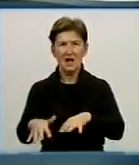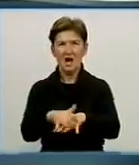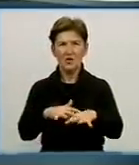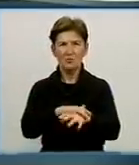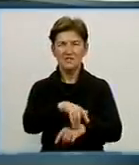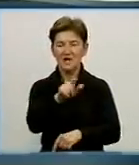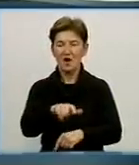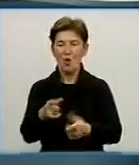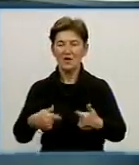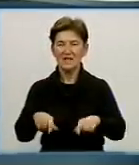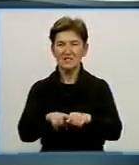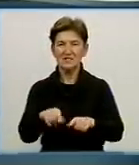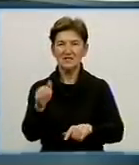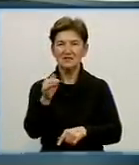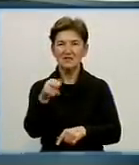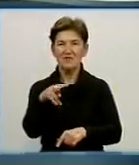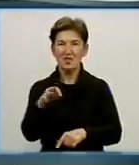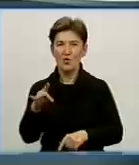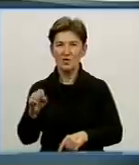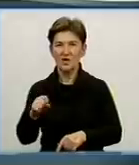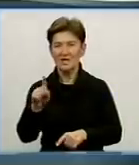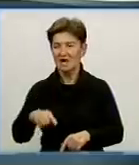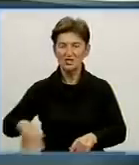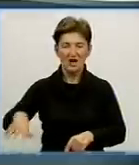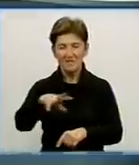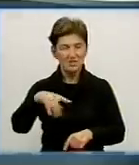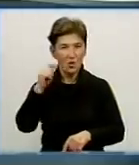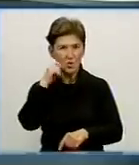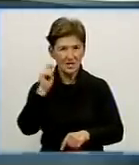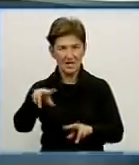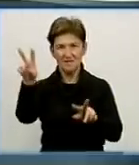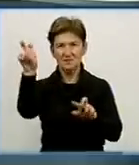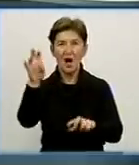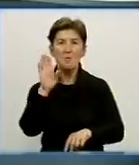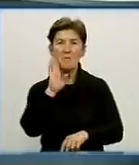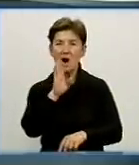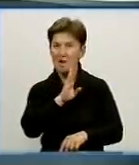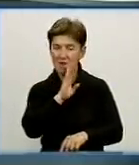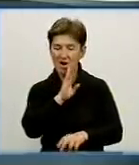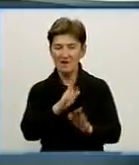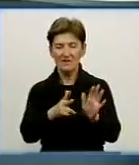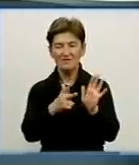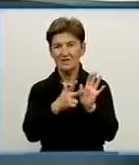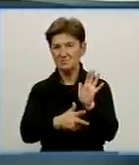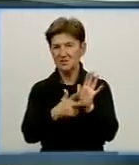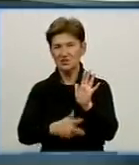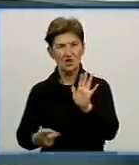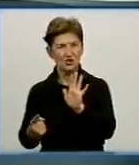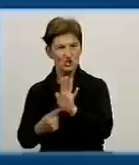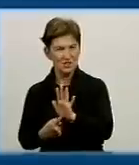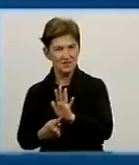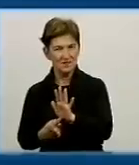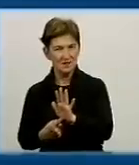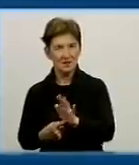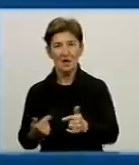«Флора», а точніше навіть це українська організація «Мама-86», оскільки «Флора» являється її регіональним осередком.